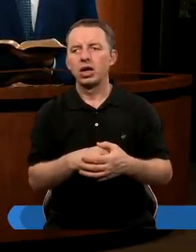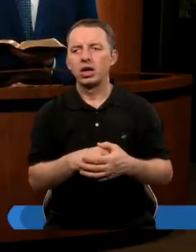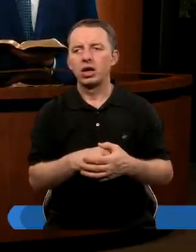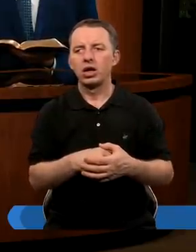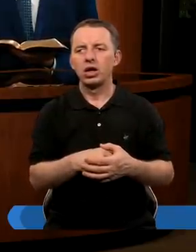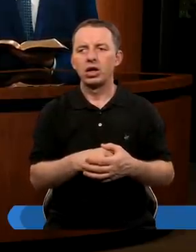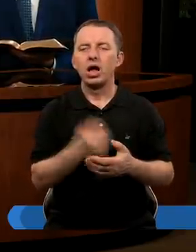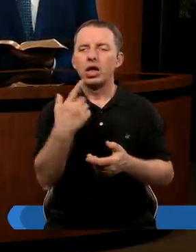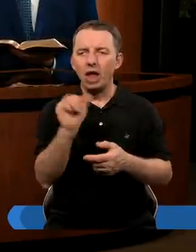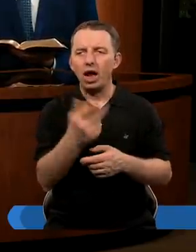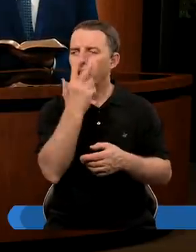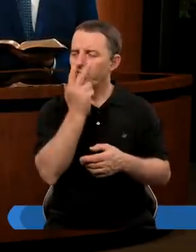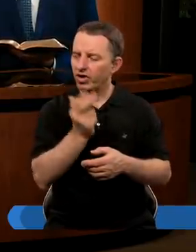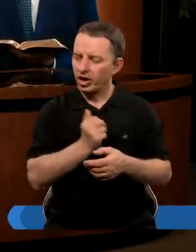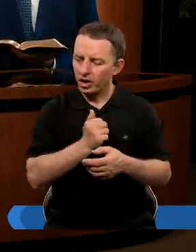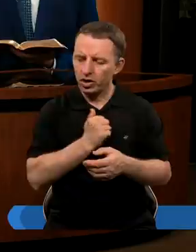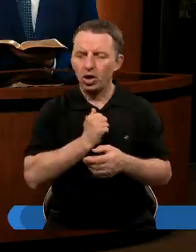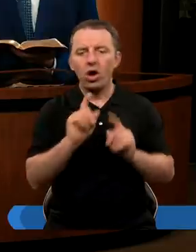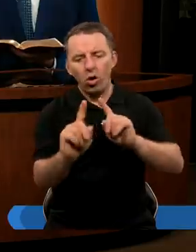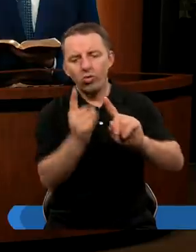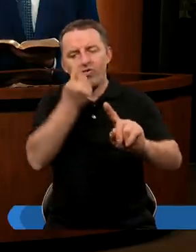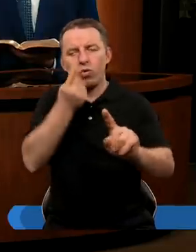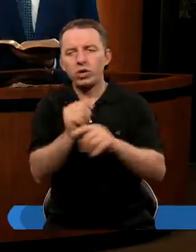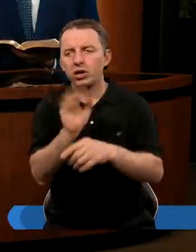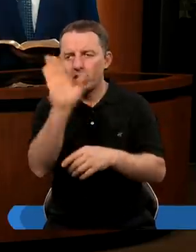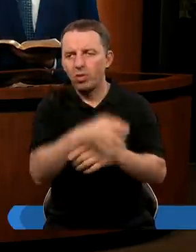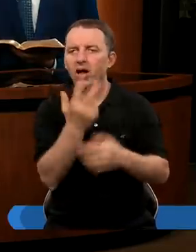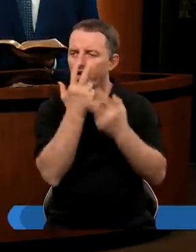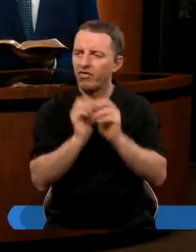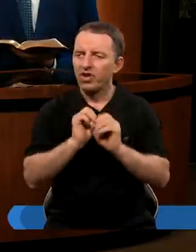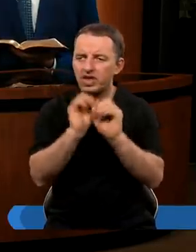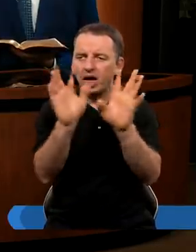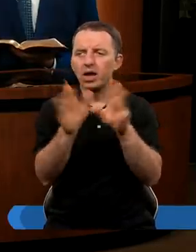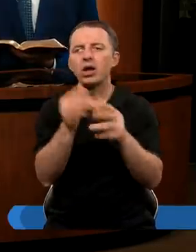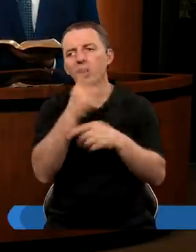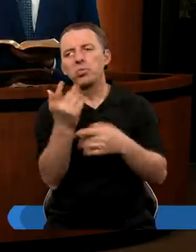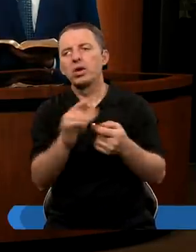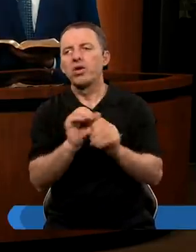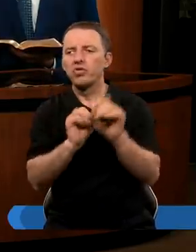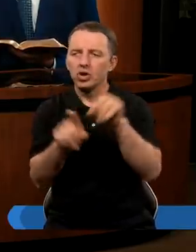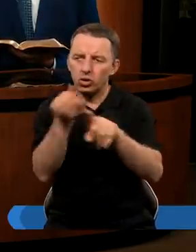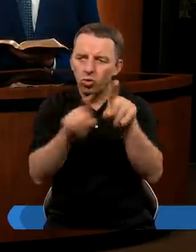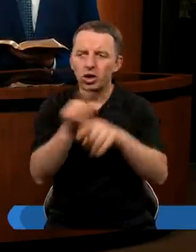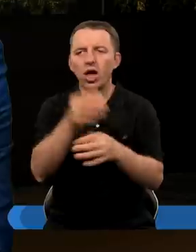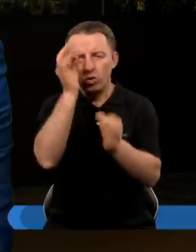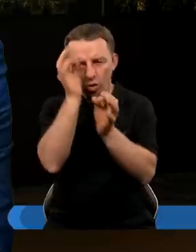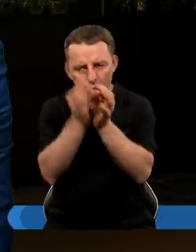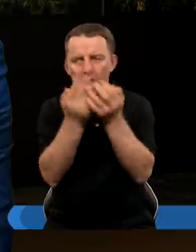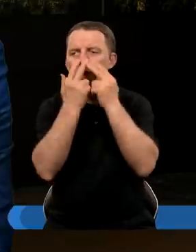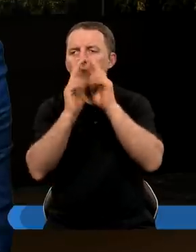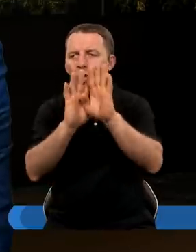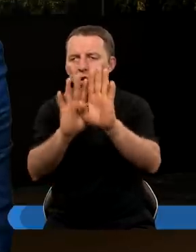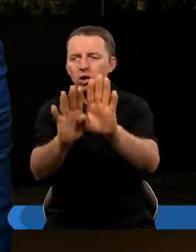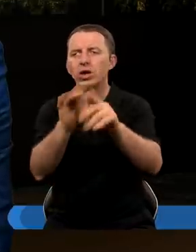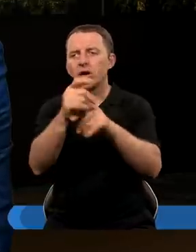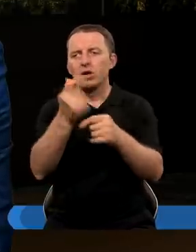Tak, zdecydowanie. Daniel wyraźnie odwołuje się do Boga, który mu dał ten sen, wyjaśnił i dokładnie